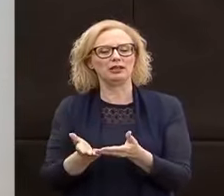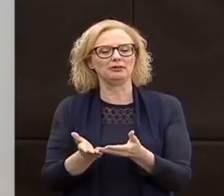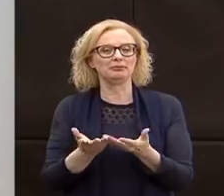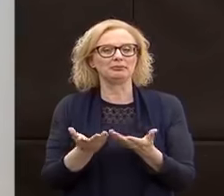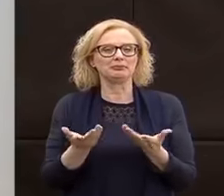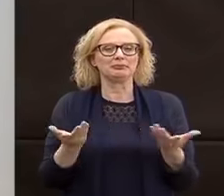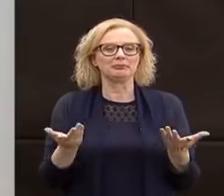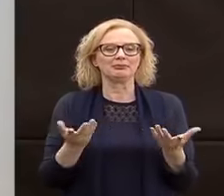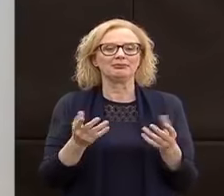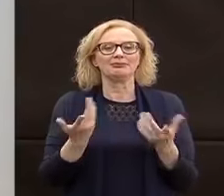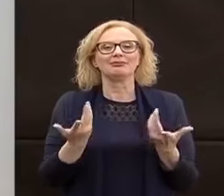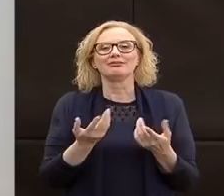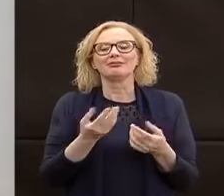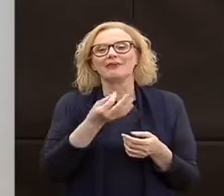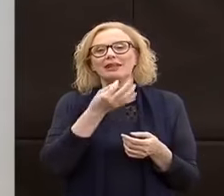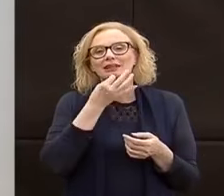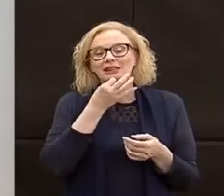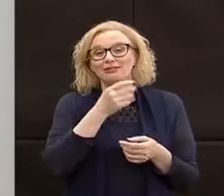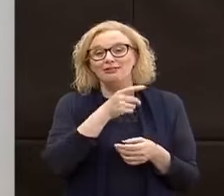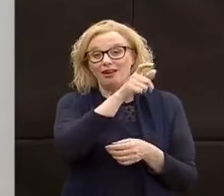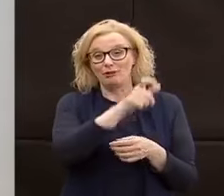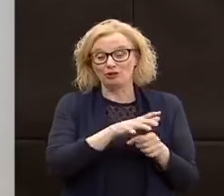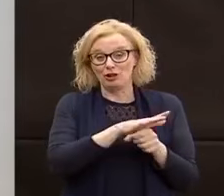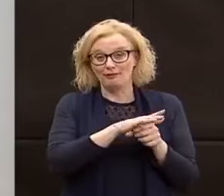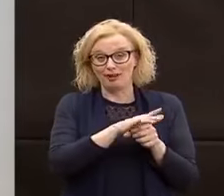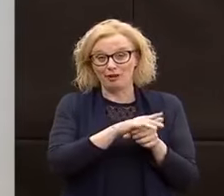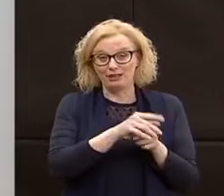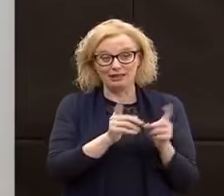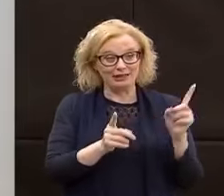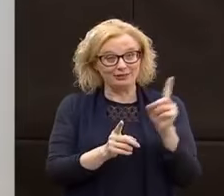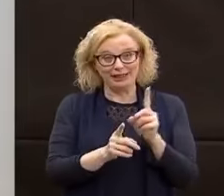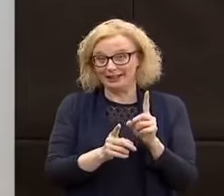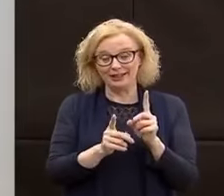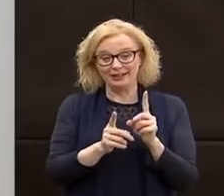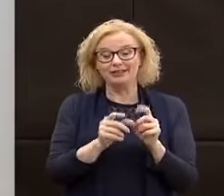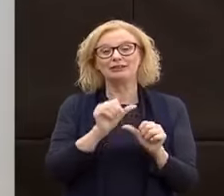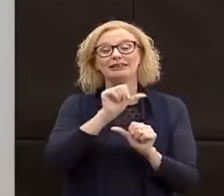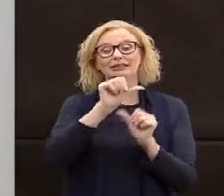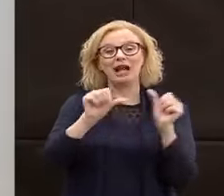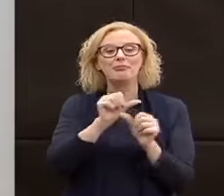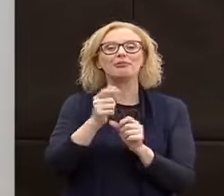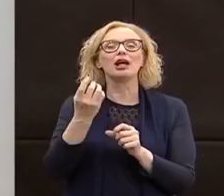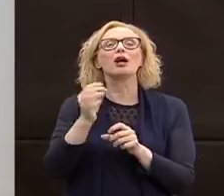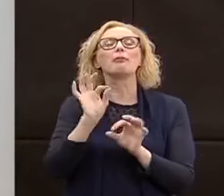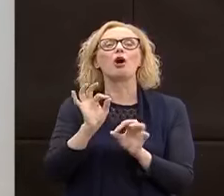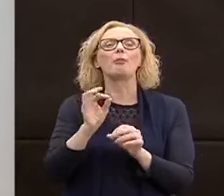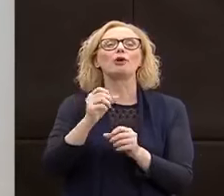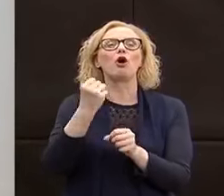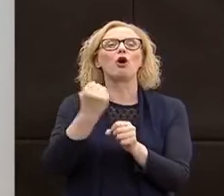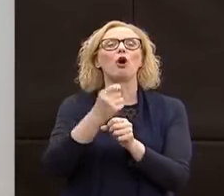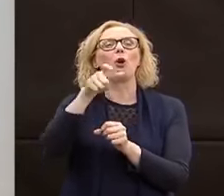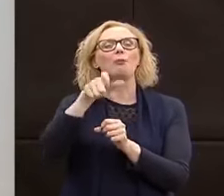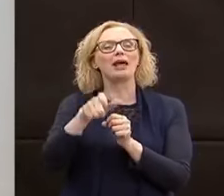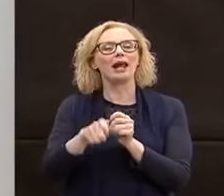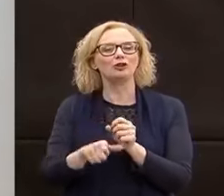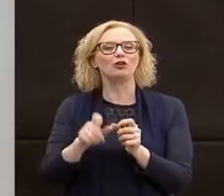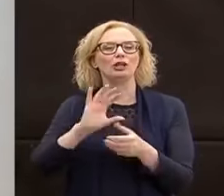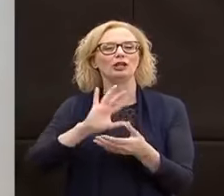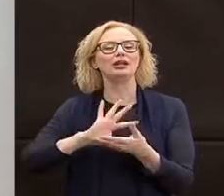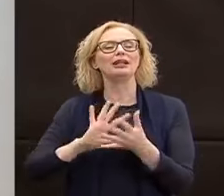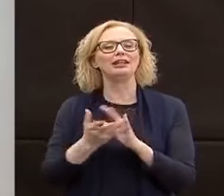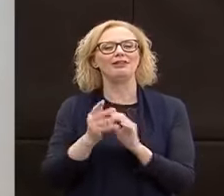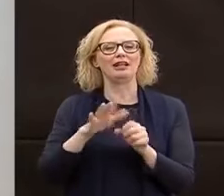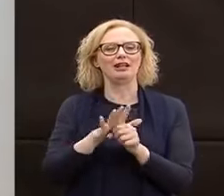però vi ha ragione, insomma, la figura proprio familiare e gli operatori stanno lavorando in questo momento anche sopperendo a questa